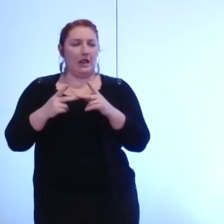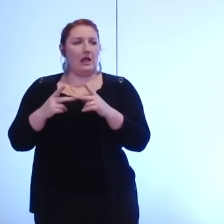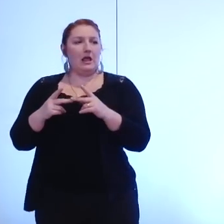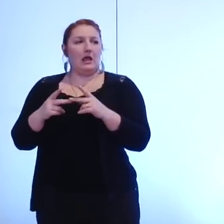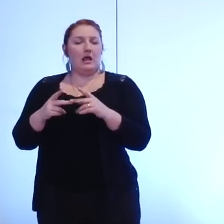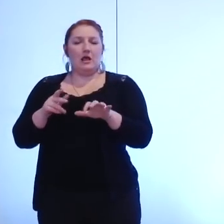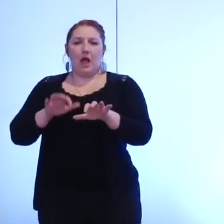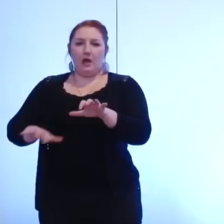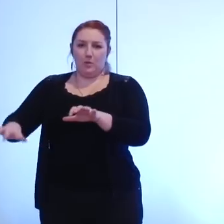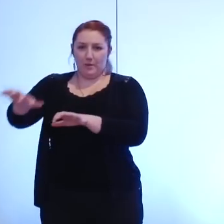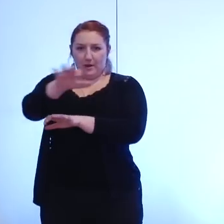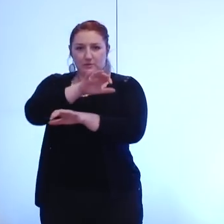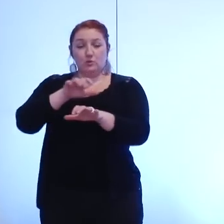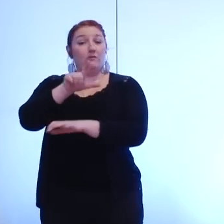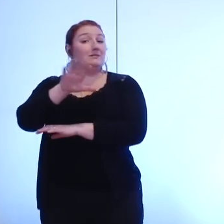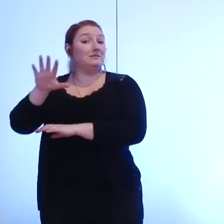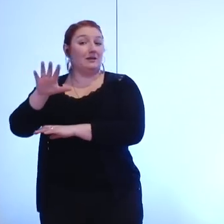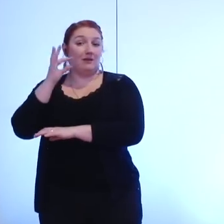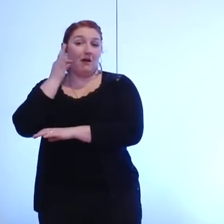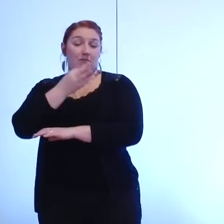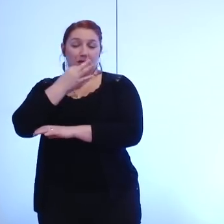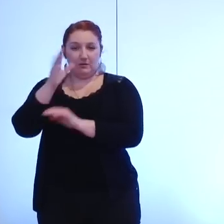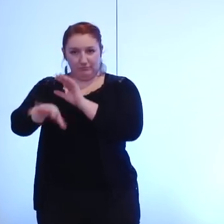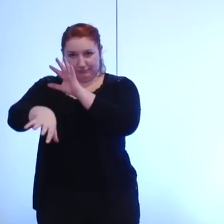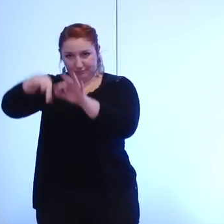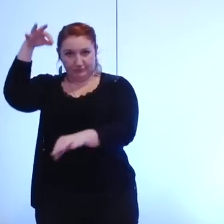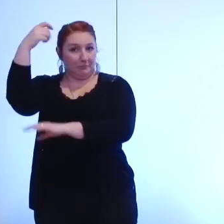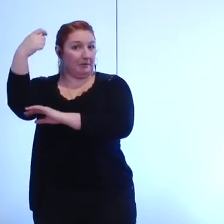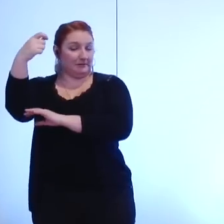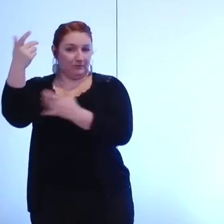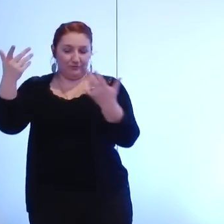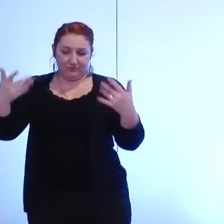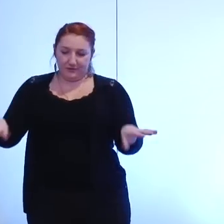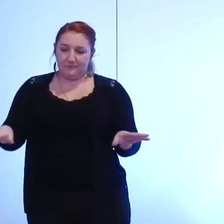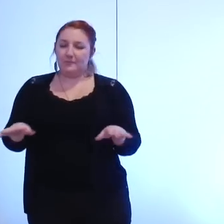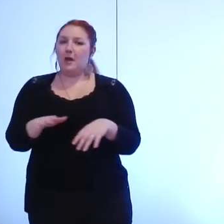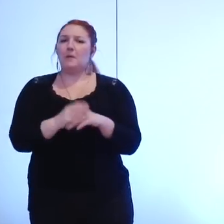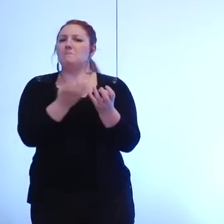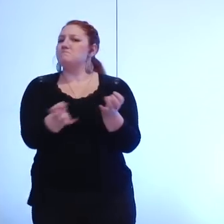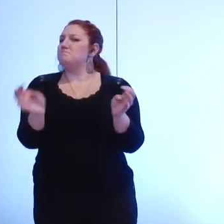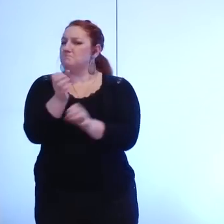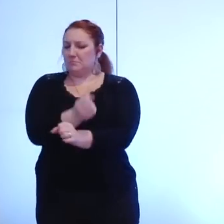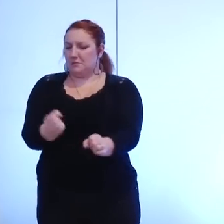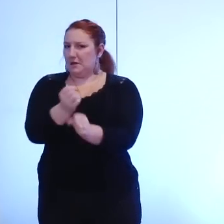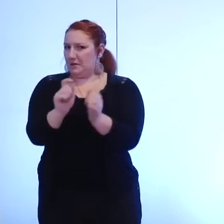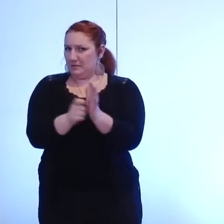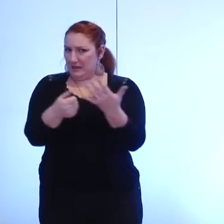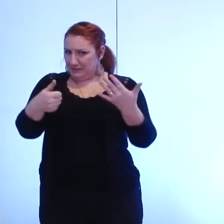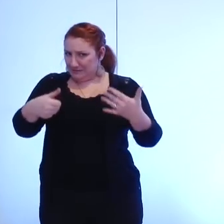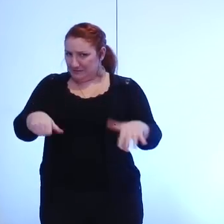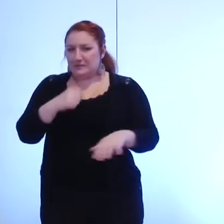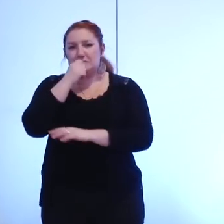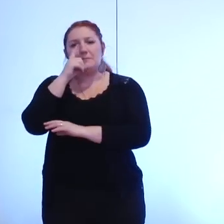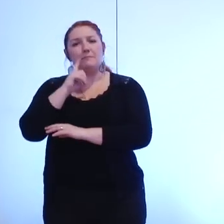'agglomération grenobloise un exécutif constitué au 16 mai et un passage dit métropole